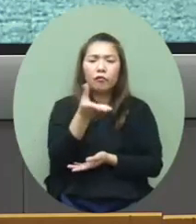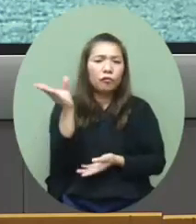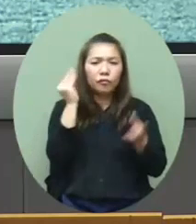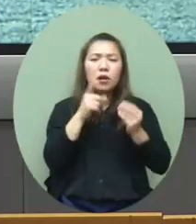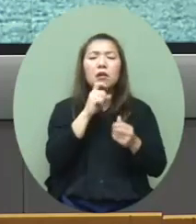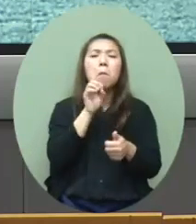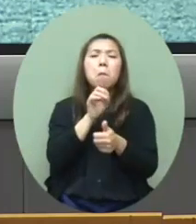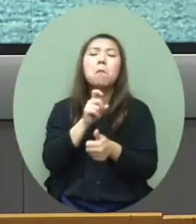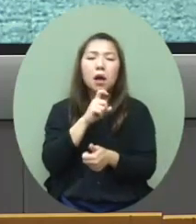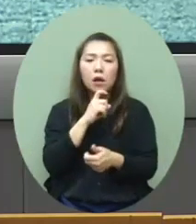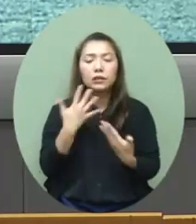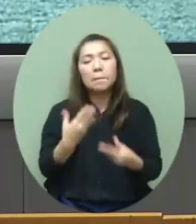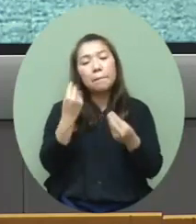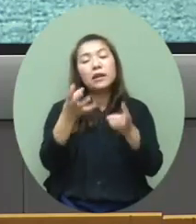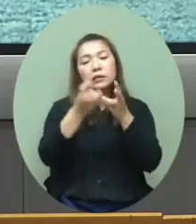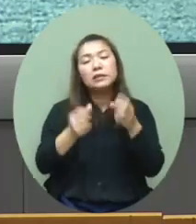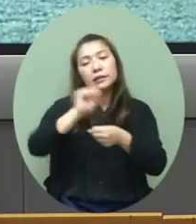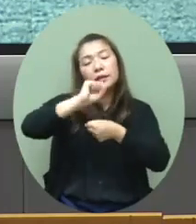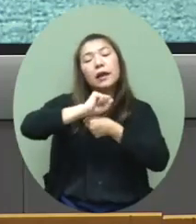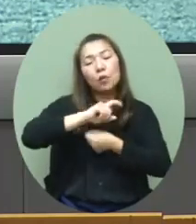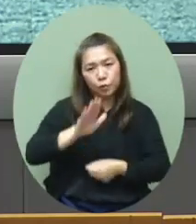有些訊問所以就給多些資料